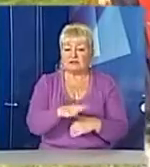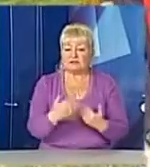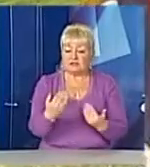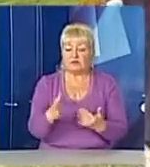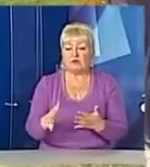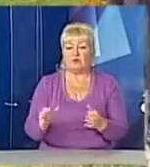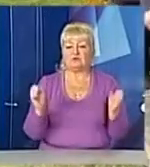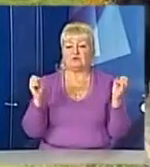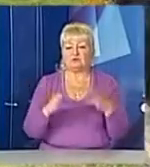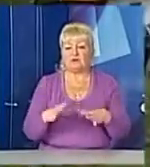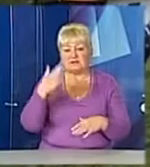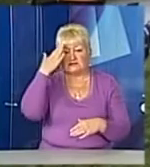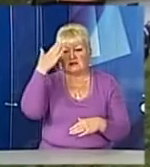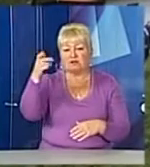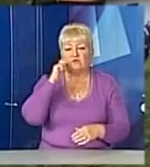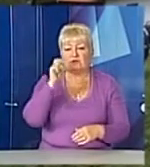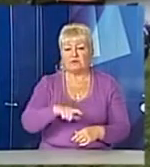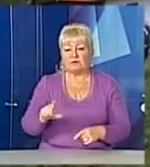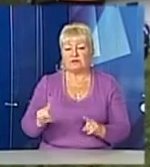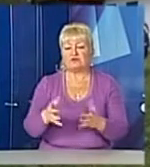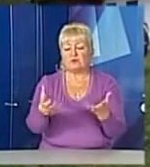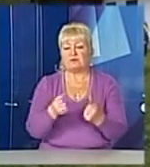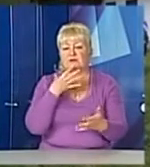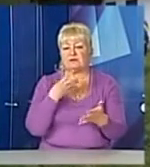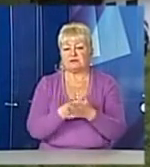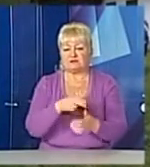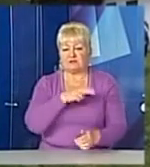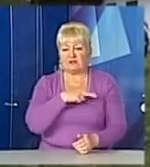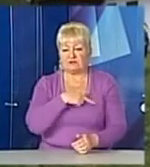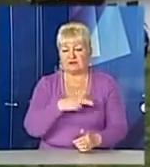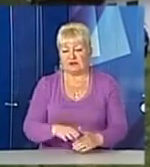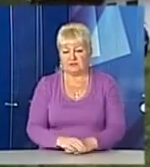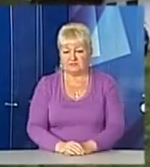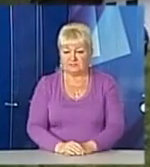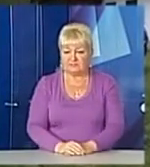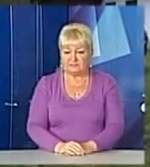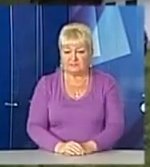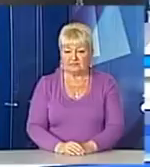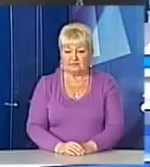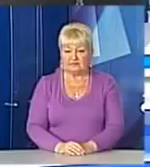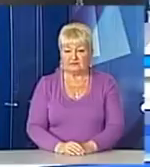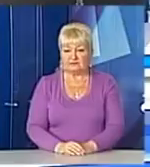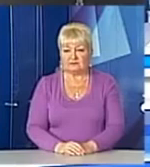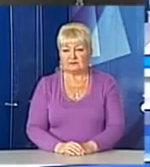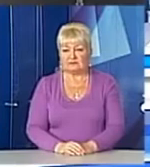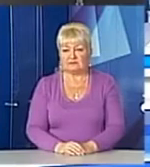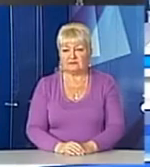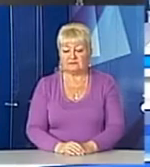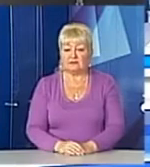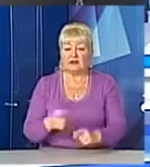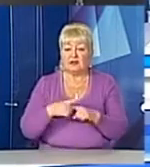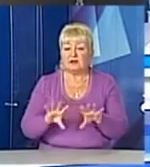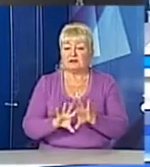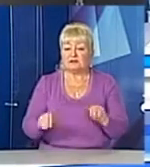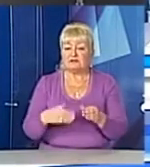збиратимуться талановиті українці, аби отримати свої відзнаки. Мартенко, Тарас Фомін, новини. І на